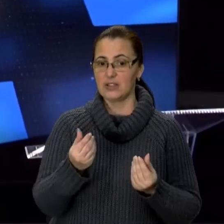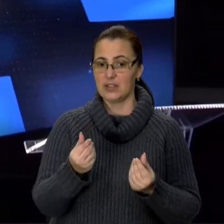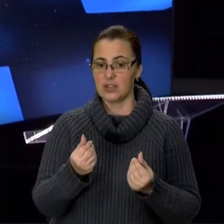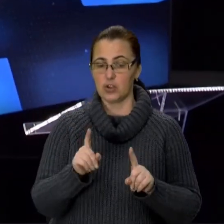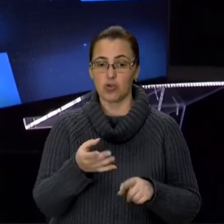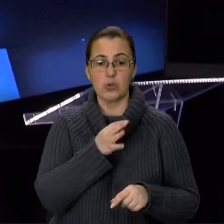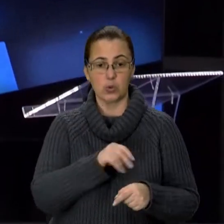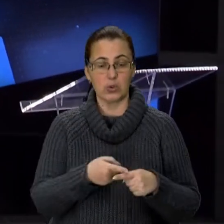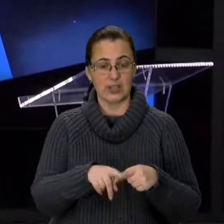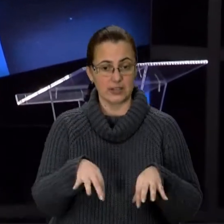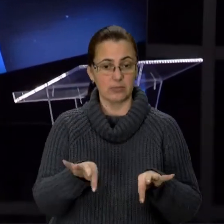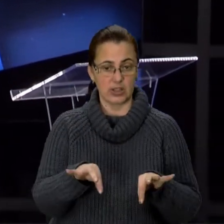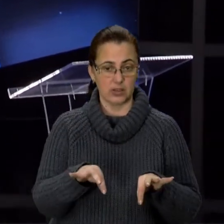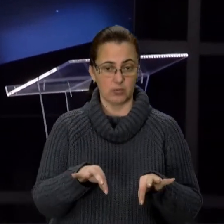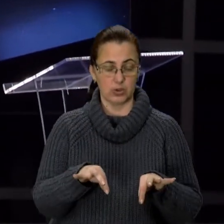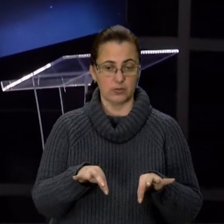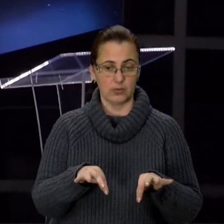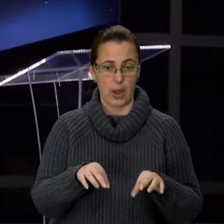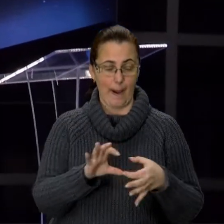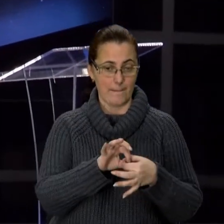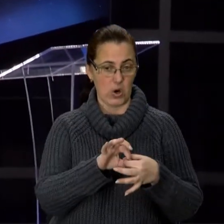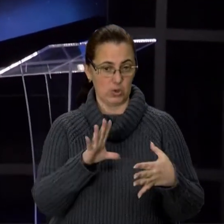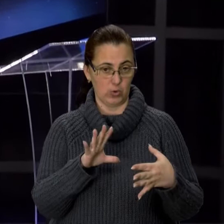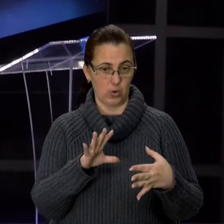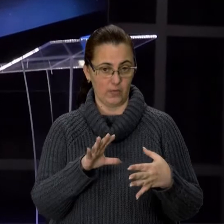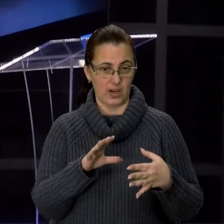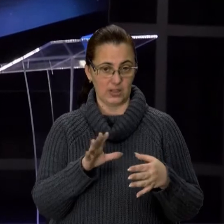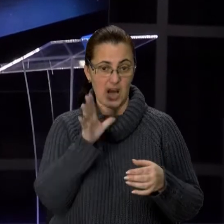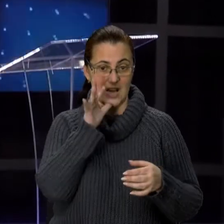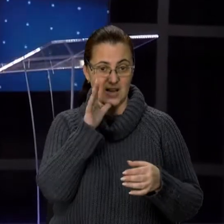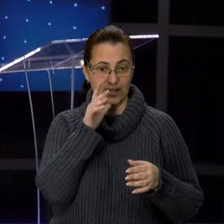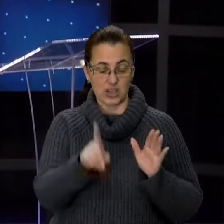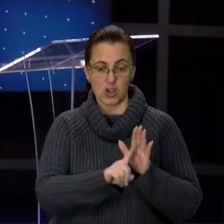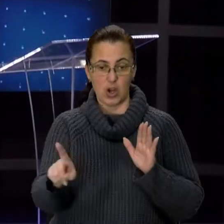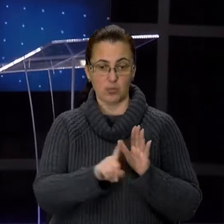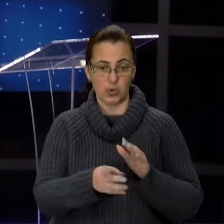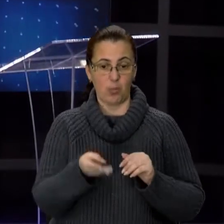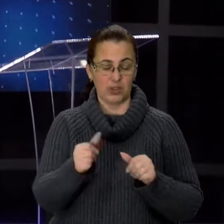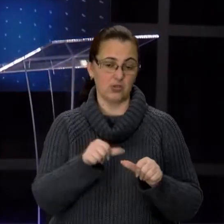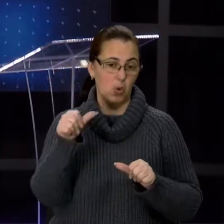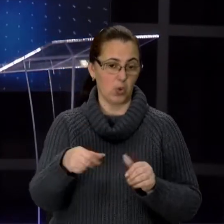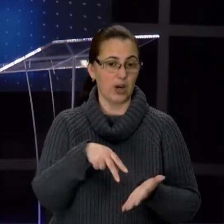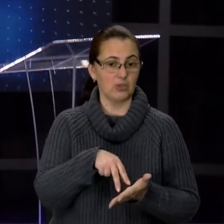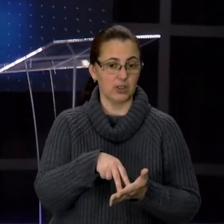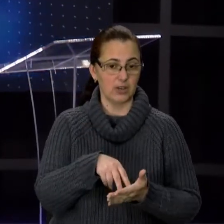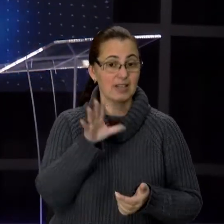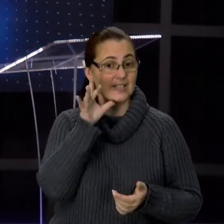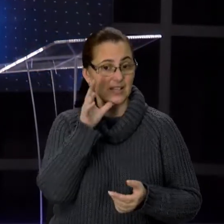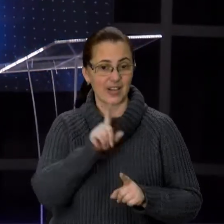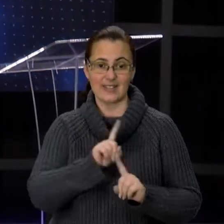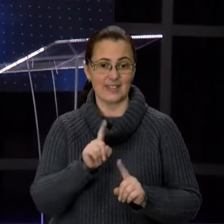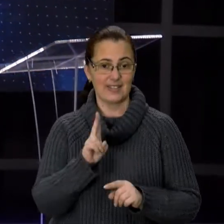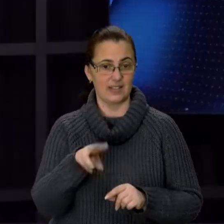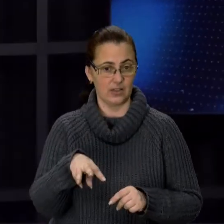скористатись цим видом транспорту. Тобто, розблокувати за час поїздки платитимете згідно з окремим тарифом. Саме за час, а не за